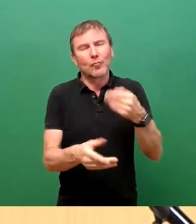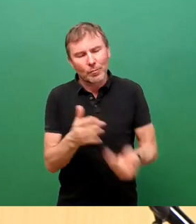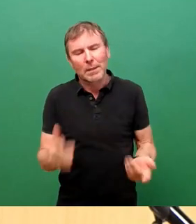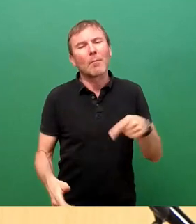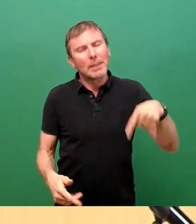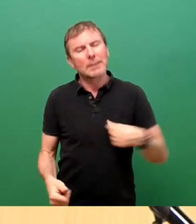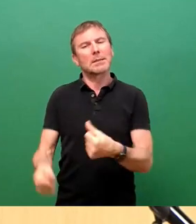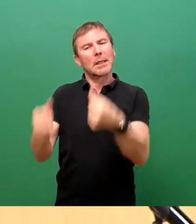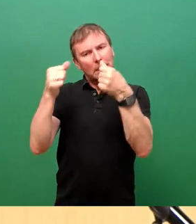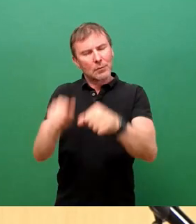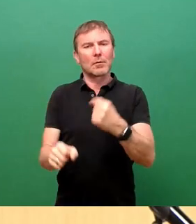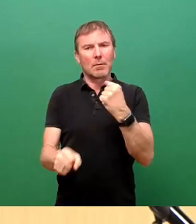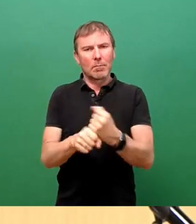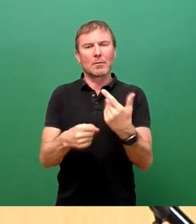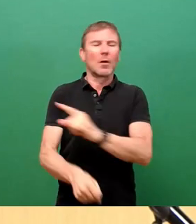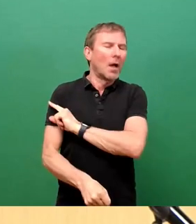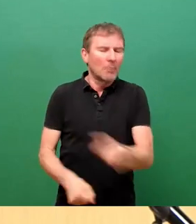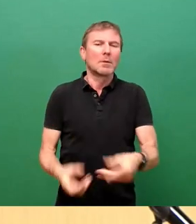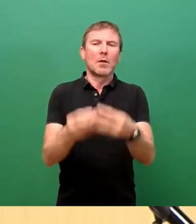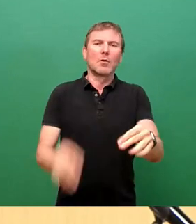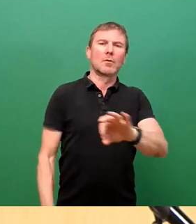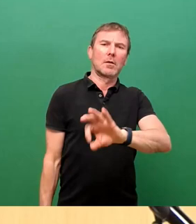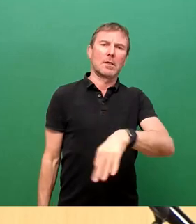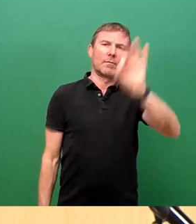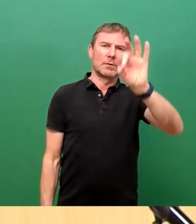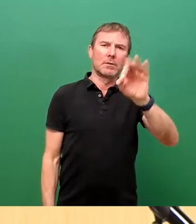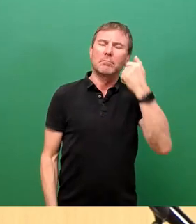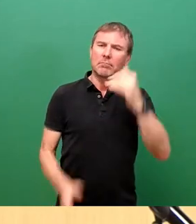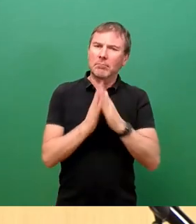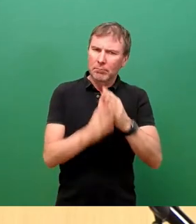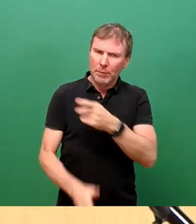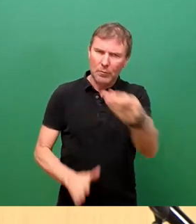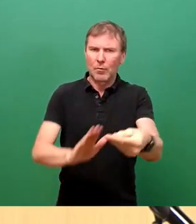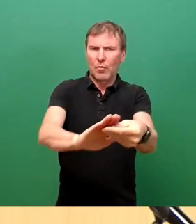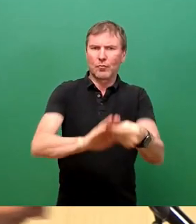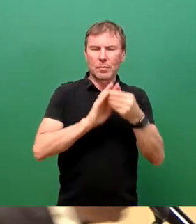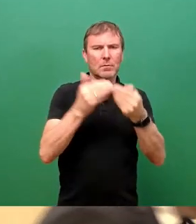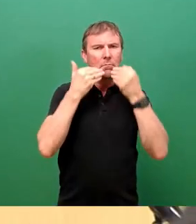lassen nicht locker, bis wir zu einer Lösung gekommen sind. Und da bitten wir auch Sie alle um Unterstützung. Vielen Dank.